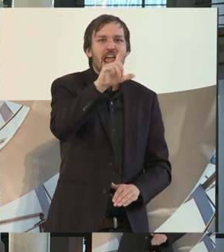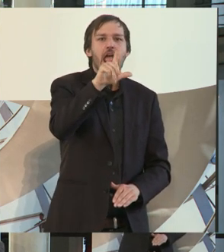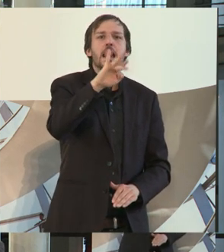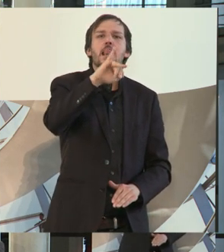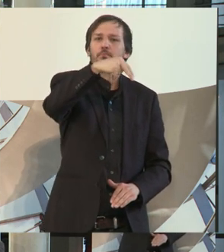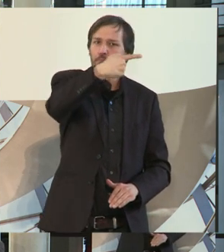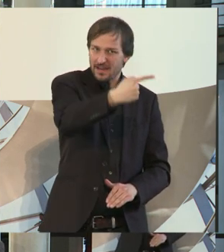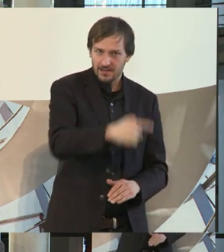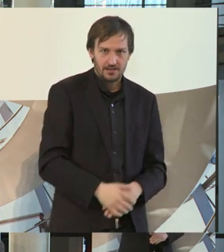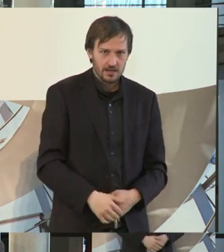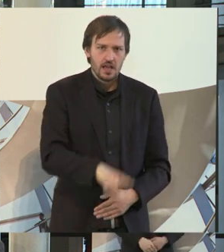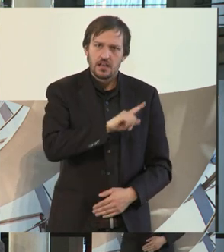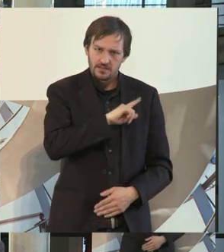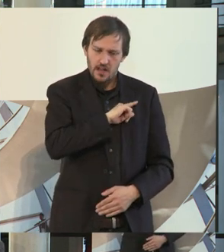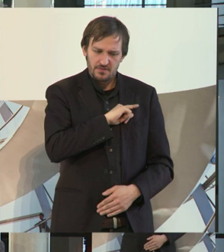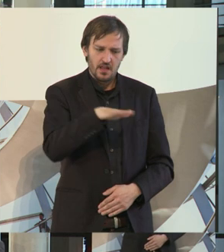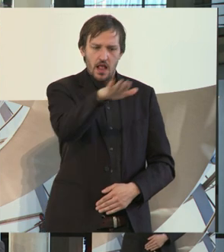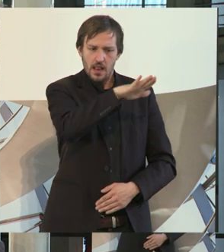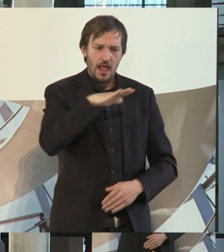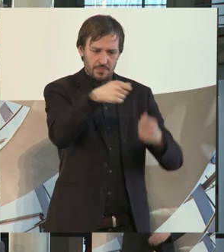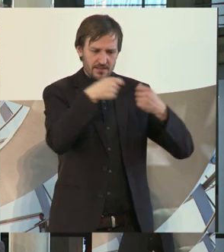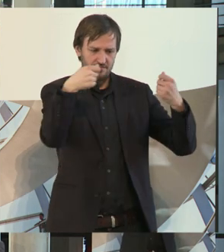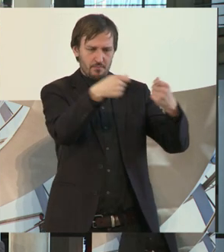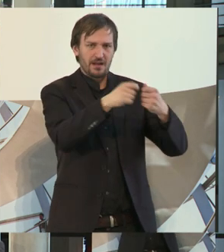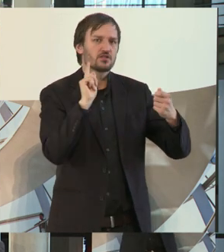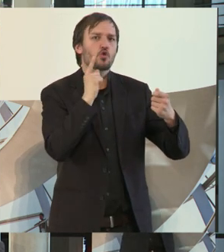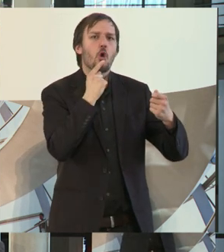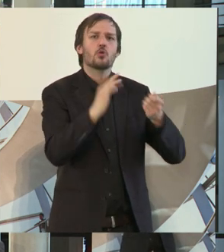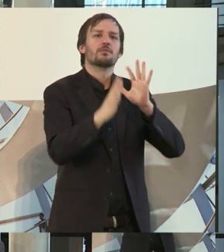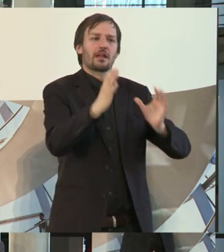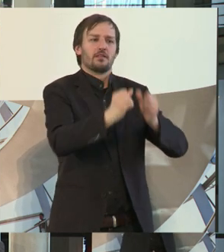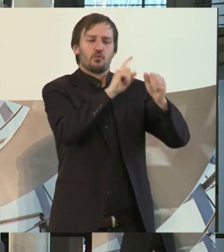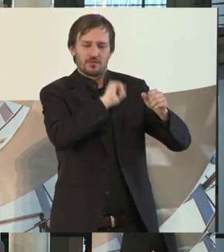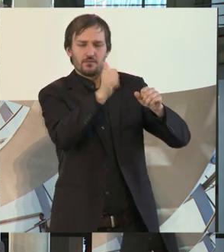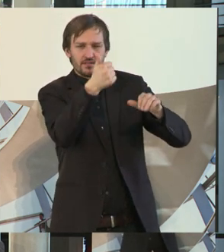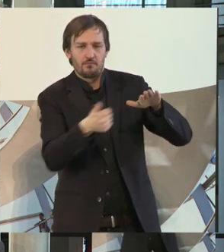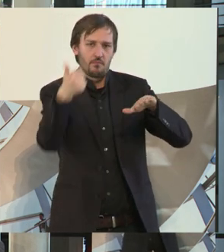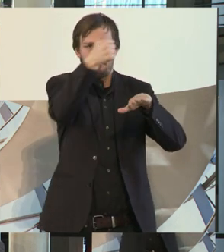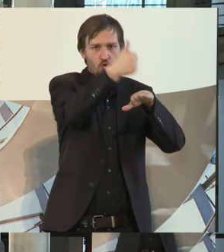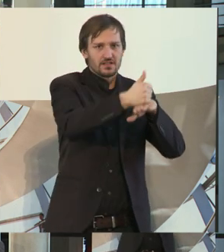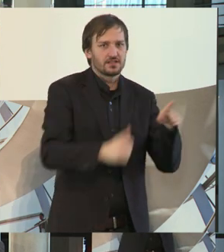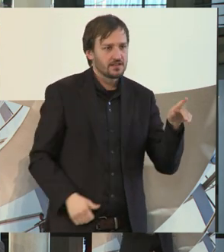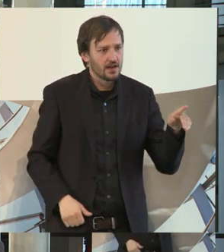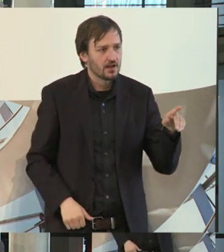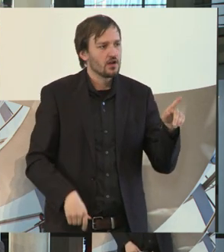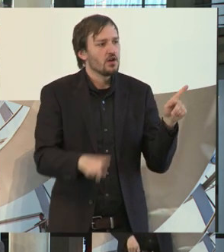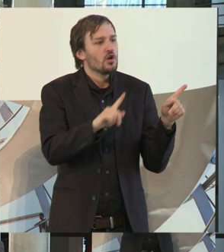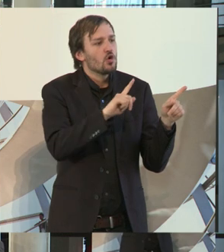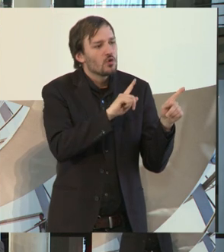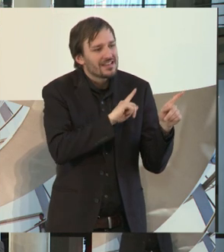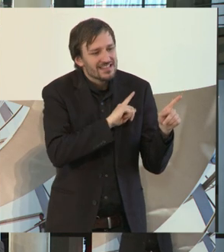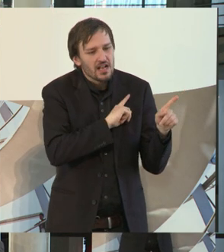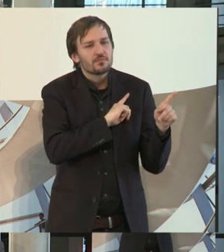Ich bin der Vorsitzende vom Landesverband der Gehörlosen in Brandenburg und ebenso